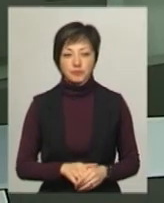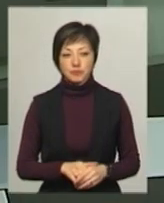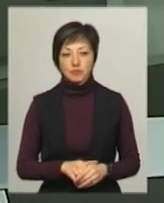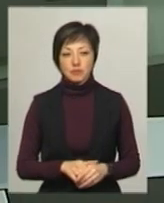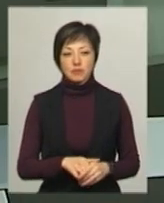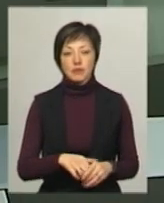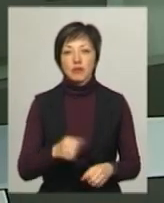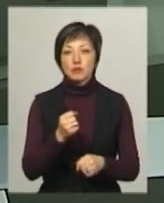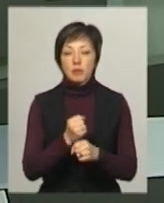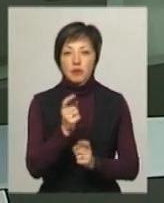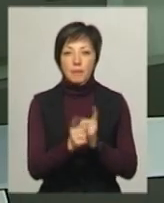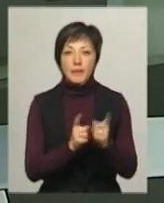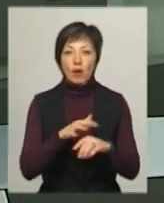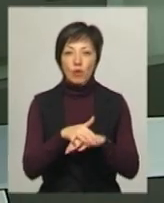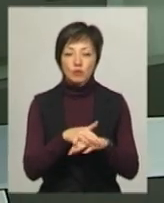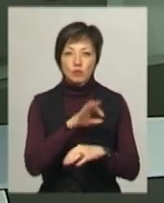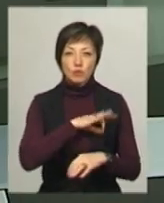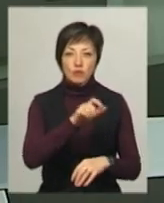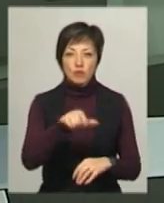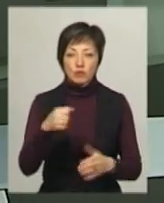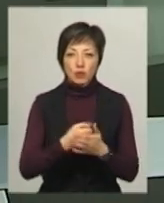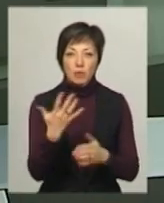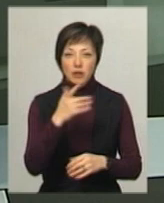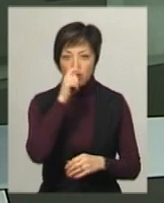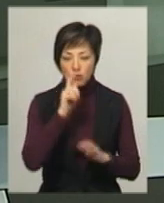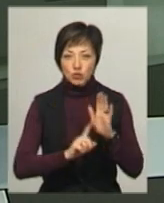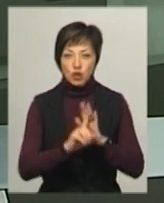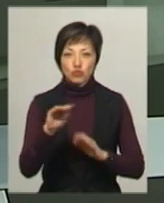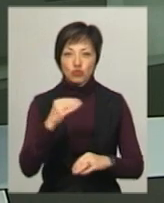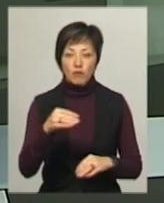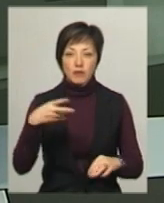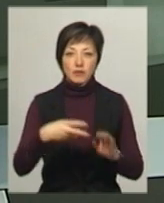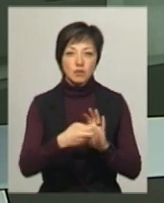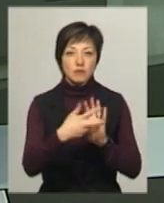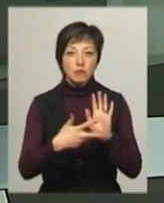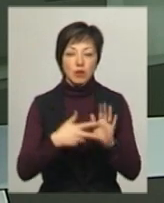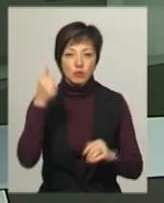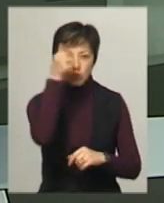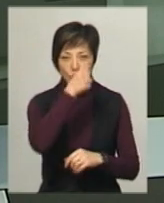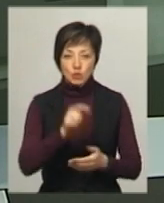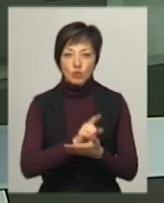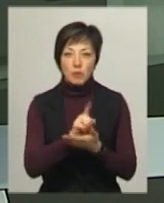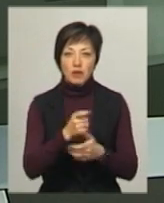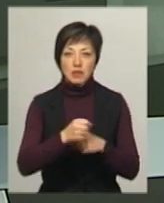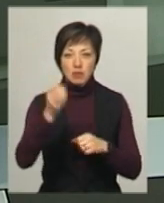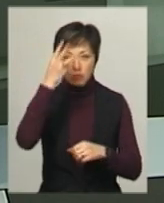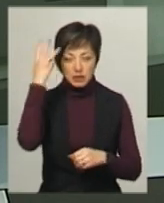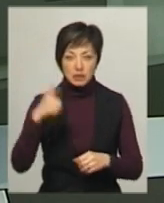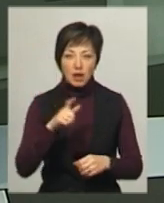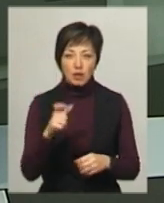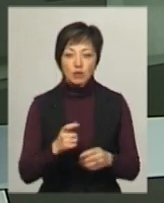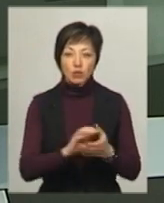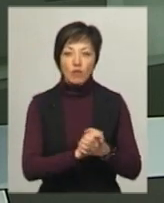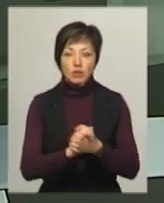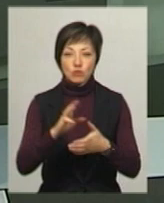Нагадаю, зробити перерахунок споживачам до 5 квітня, починаючи з жовтня 2018 року, зобов'язали пад Хмельницьгаз. Крім цього,